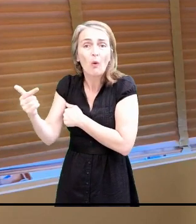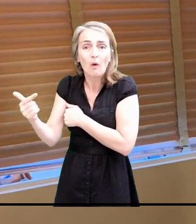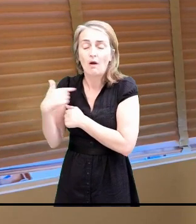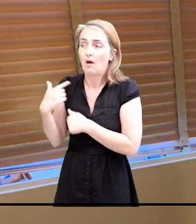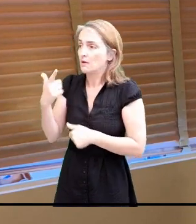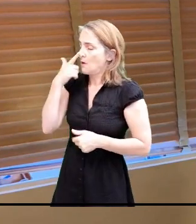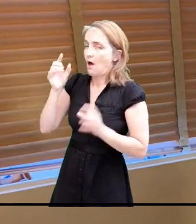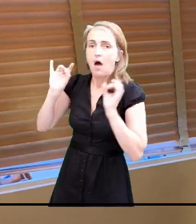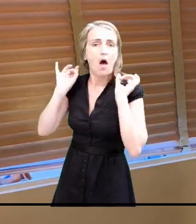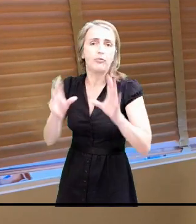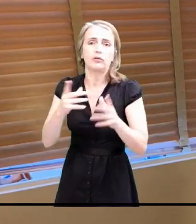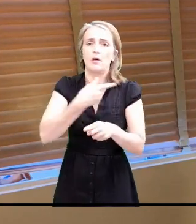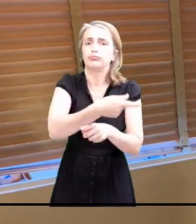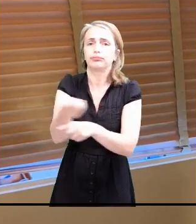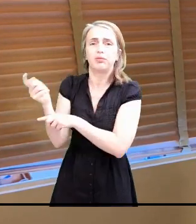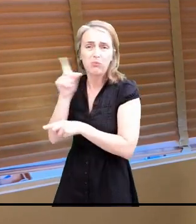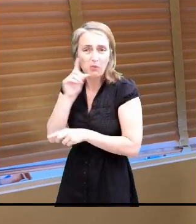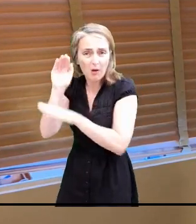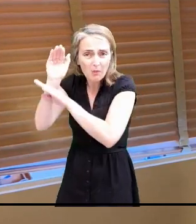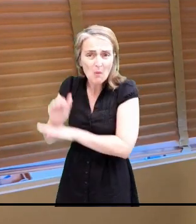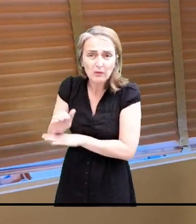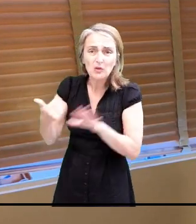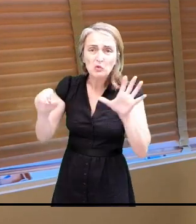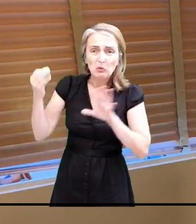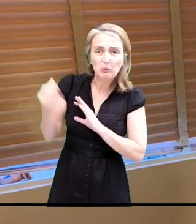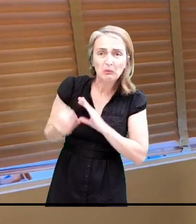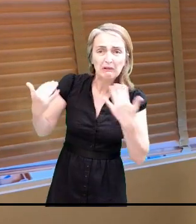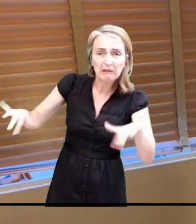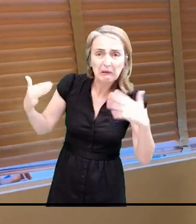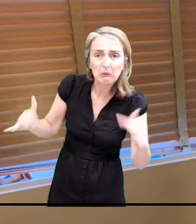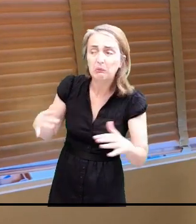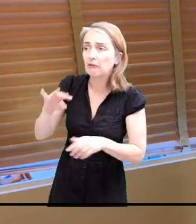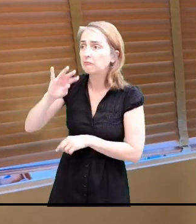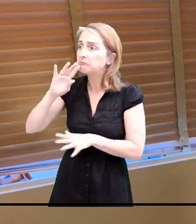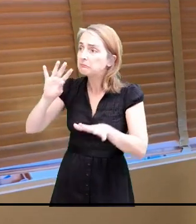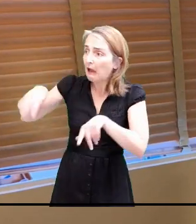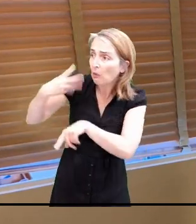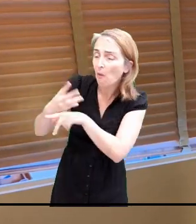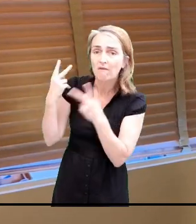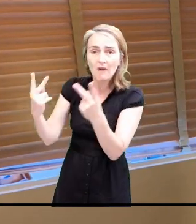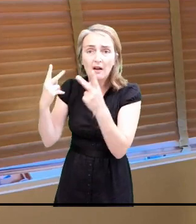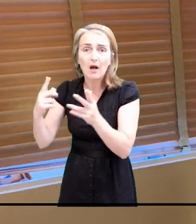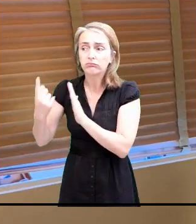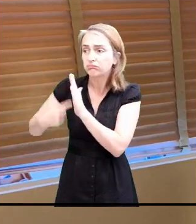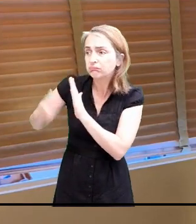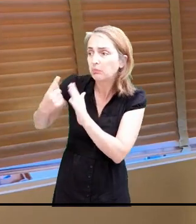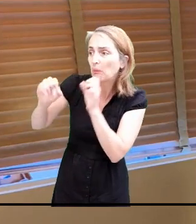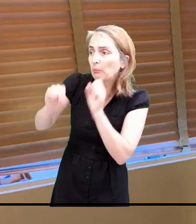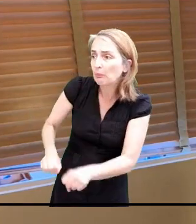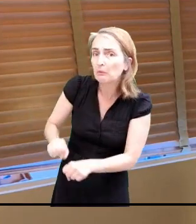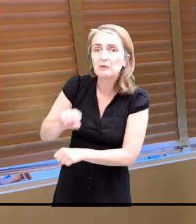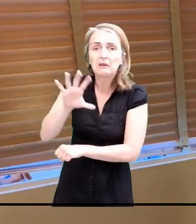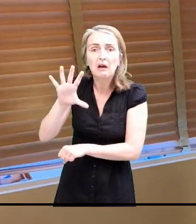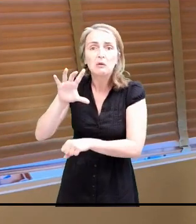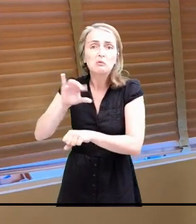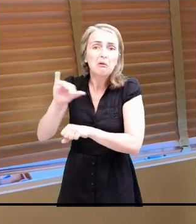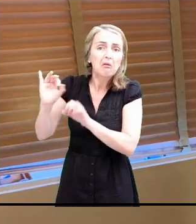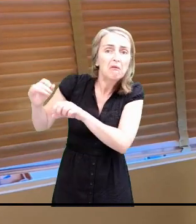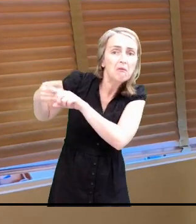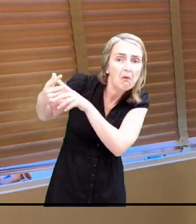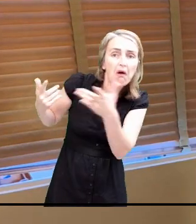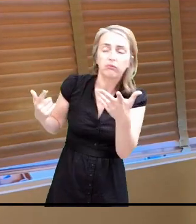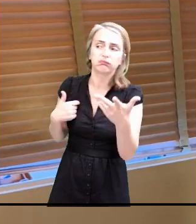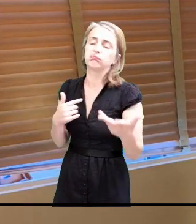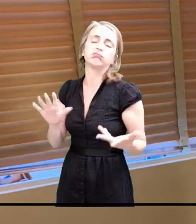60%, ils ne durent que 4 heures, ils sont là-bas que 5 à 10 fois, et ce n'était pas le cahier des charges sur lequel on s'était arrêté en